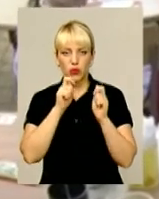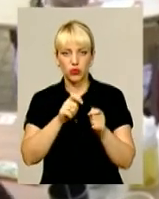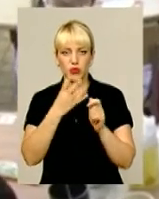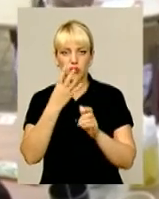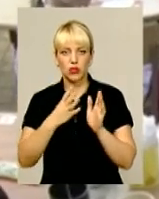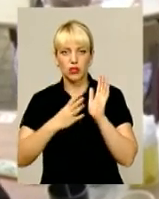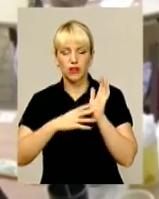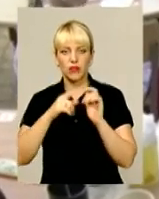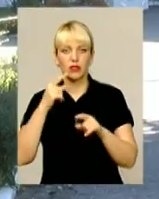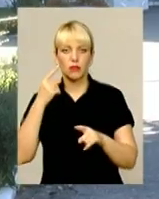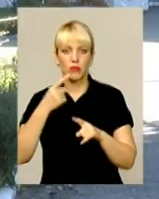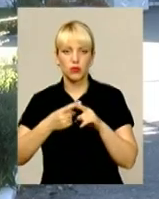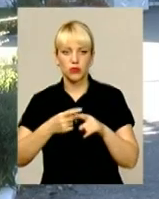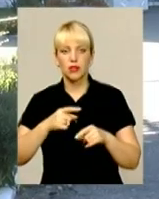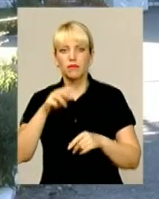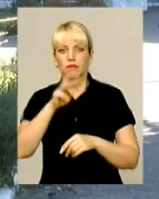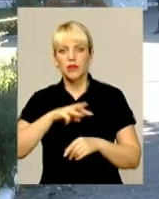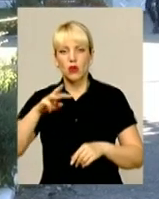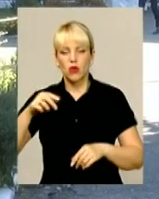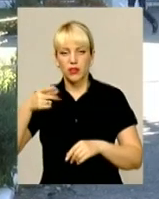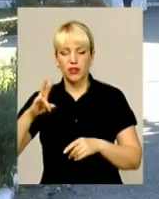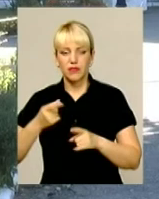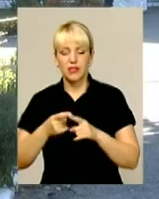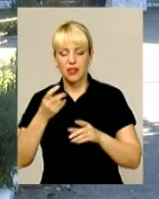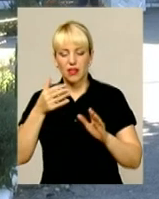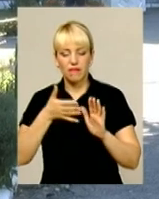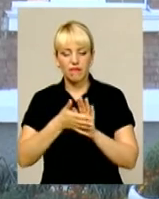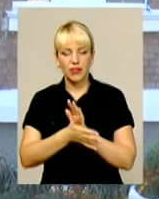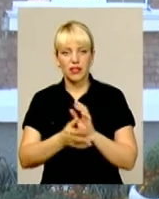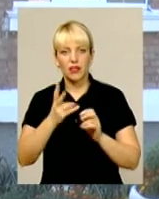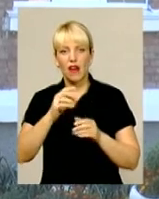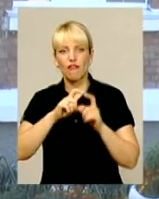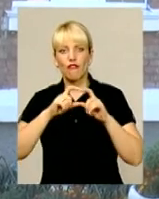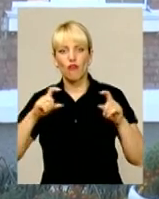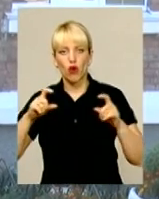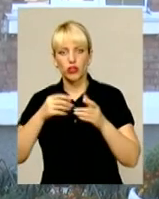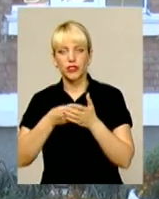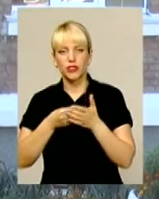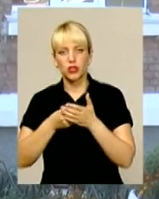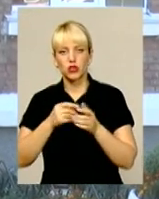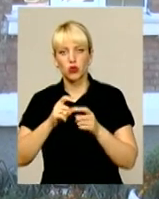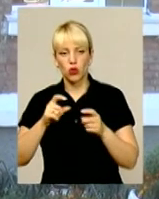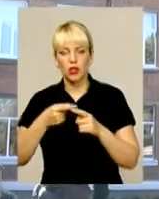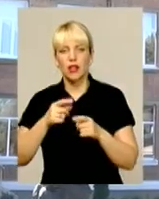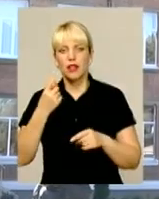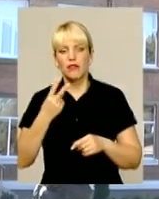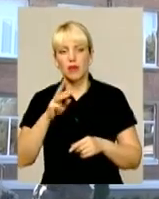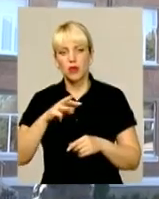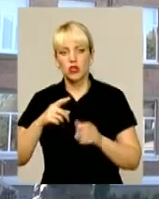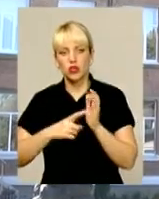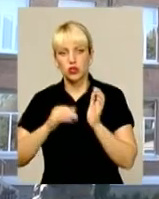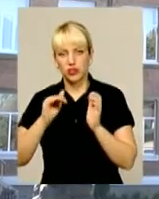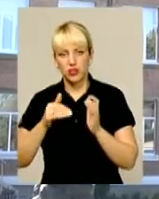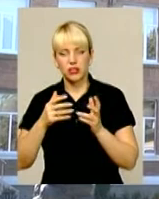мільйонів додатково. Серед них і на поточні видатки, тобто так званий фонд школи, 2 мільйони 800 тисяч. Із розрахунку 100